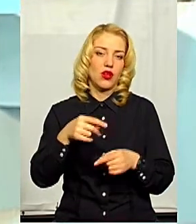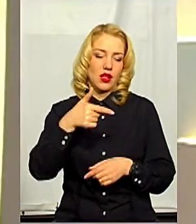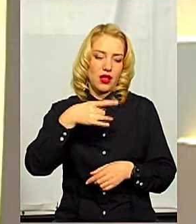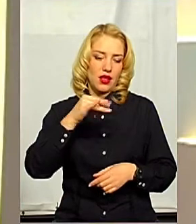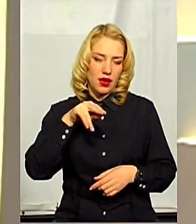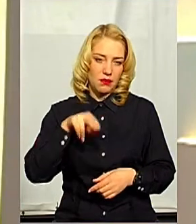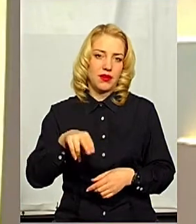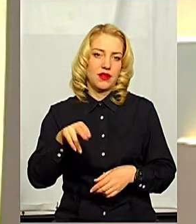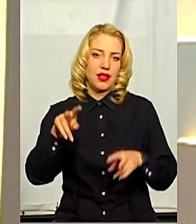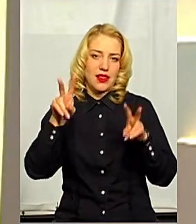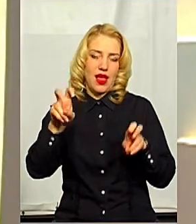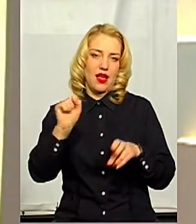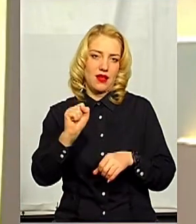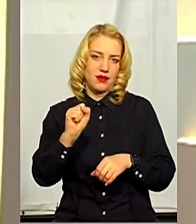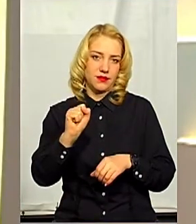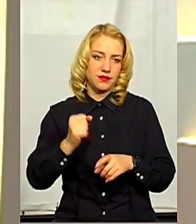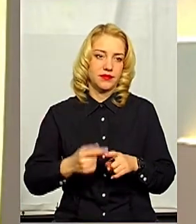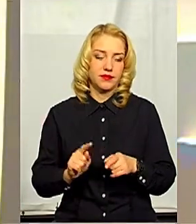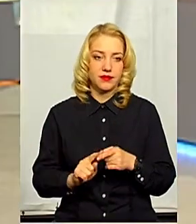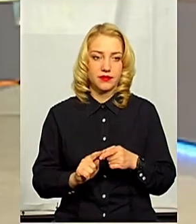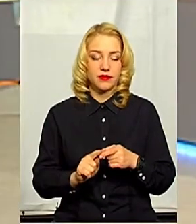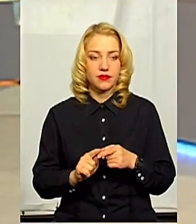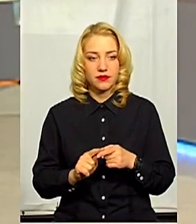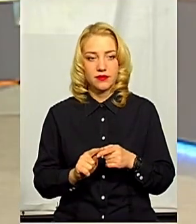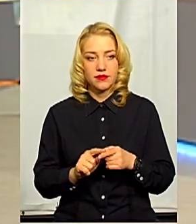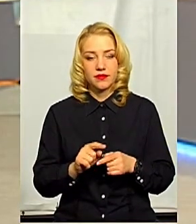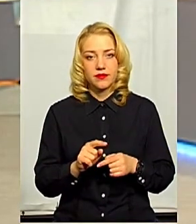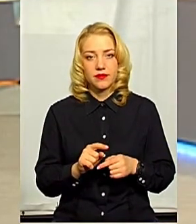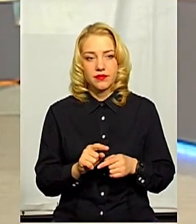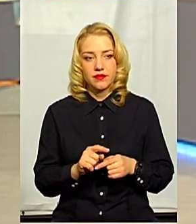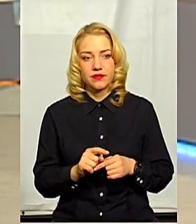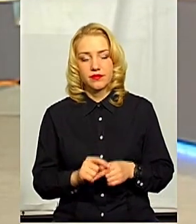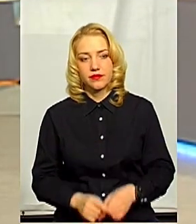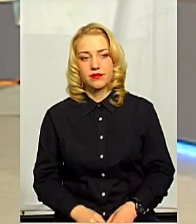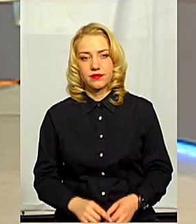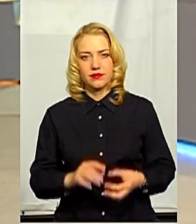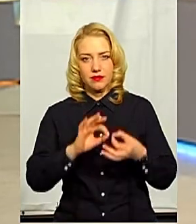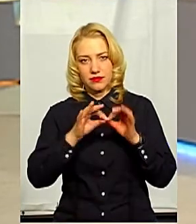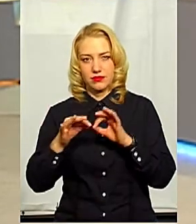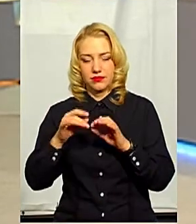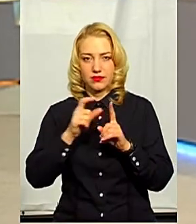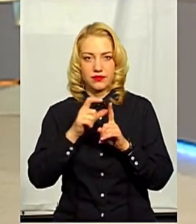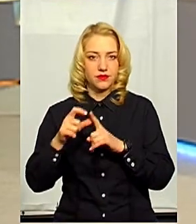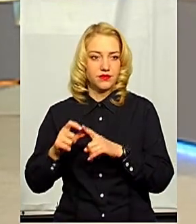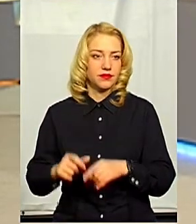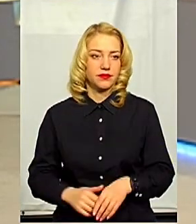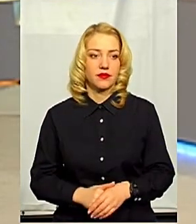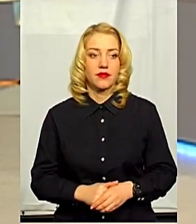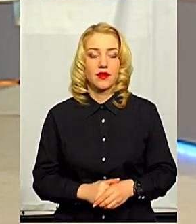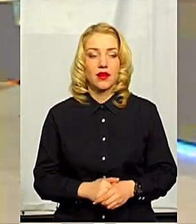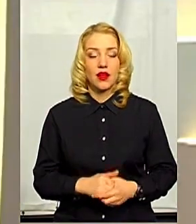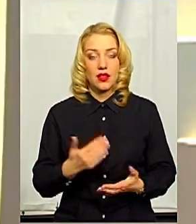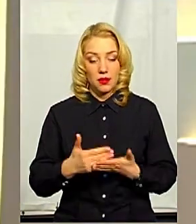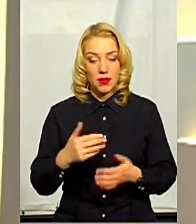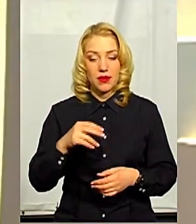А якщо... Методом ПЛР верифікований РНК вірус типу Попередне уточнення, якщо підтверджений грип, наприклад,